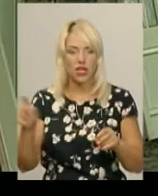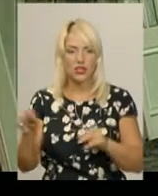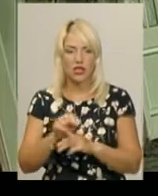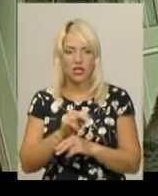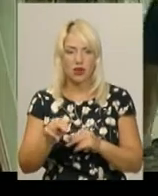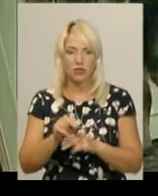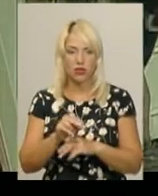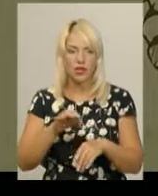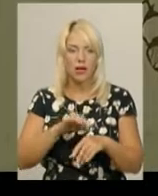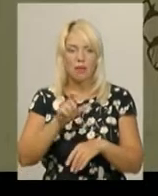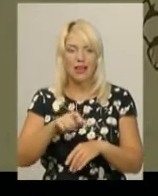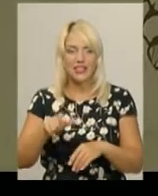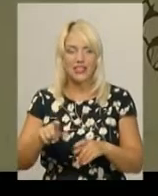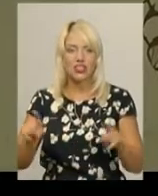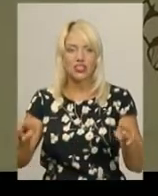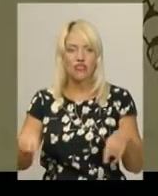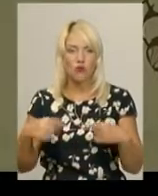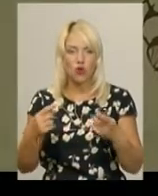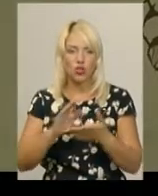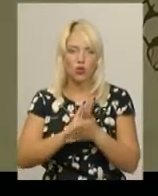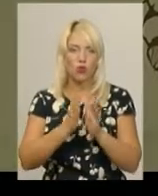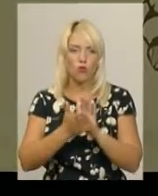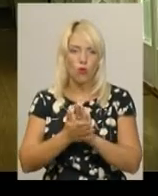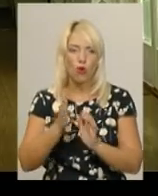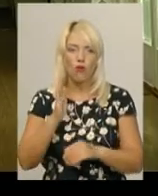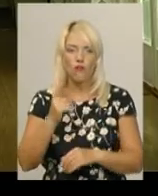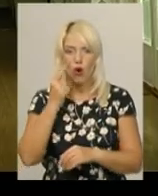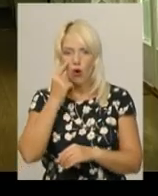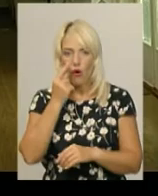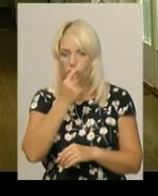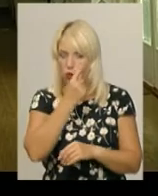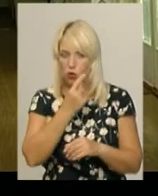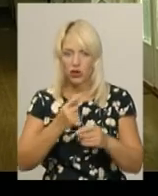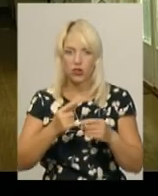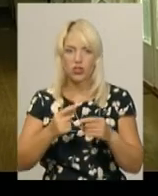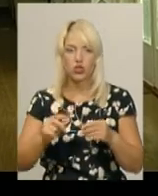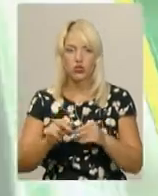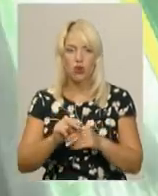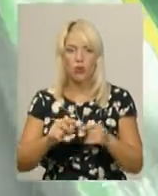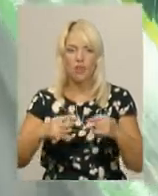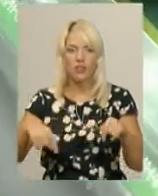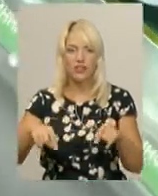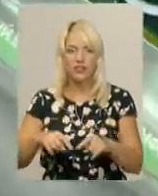відділення створені умови в офтальмологічному. Тетяна Ворожцова, Дем'ян Цегольник, новини Поділля, Центр.